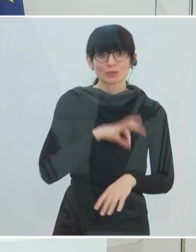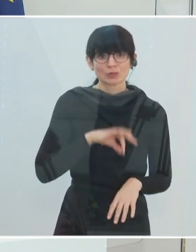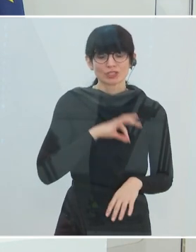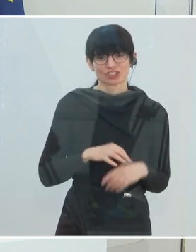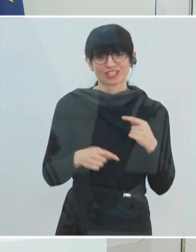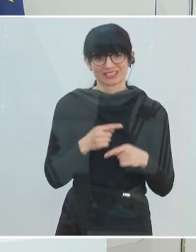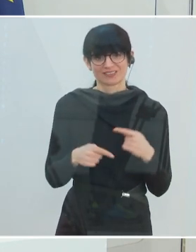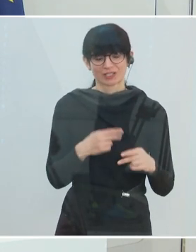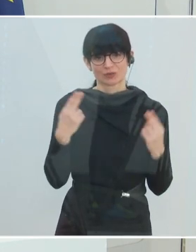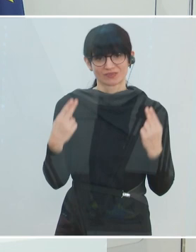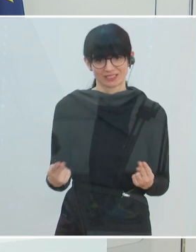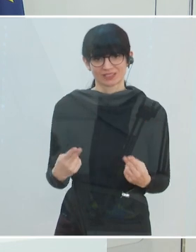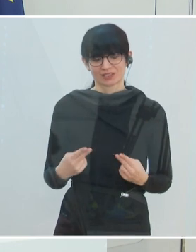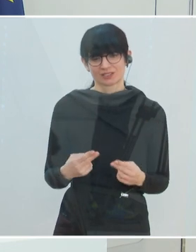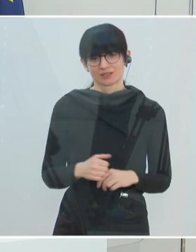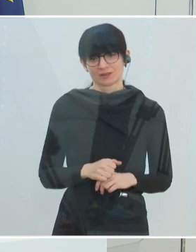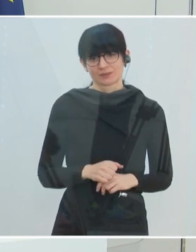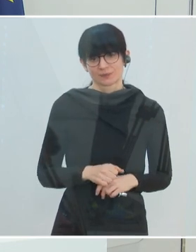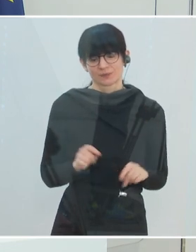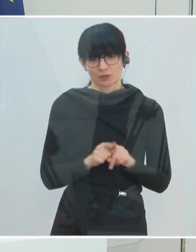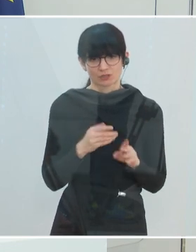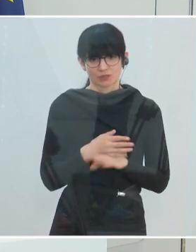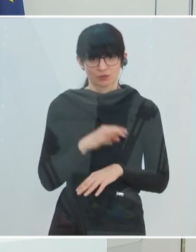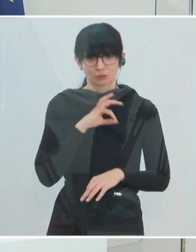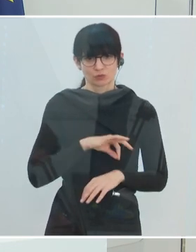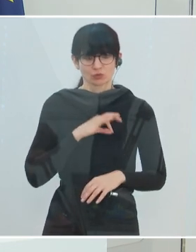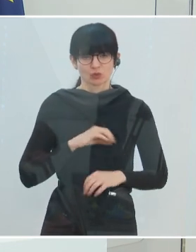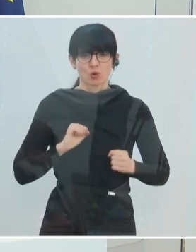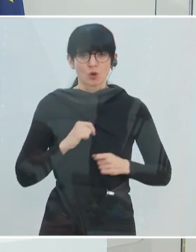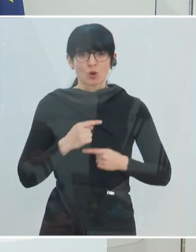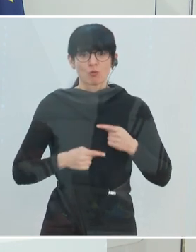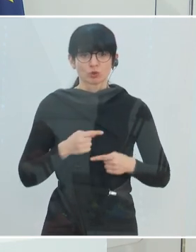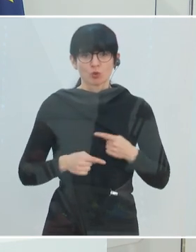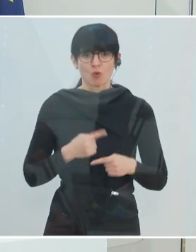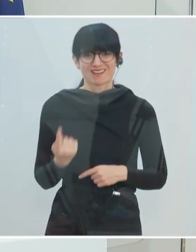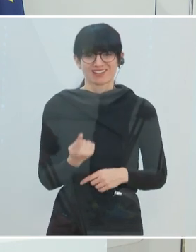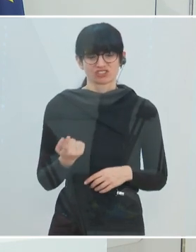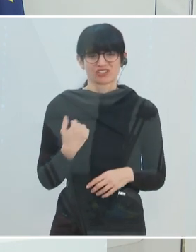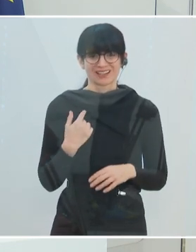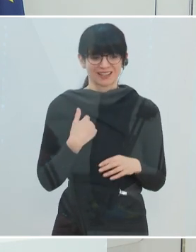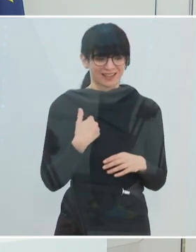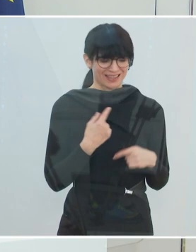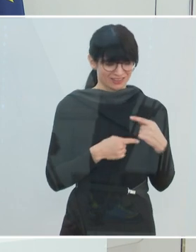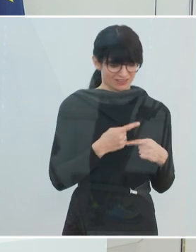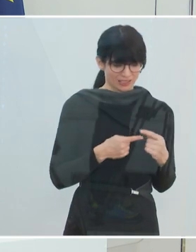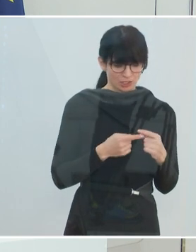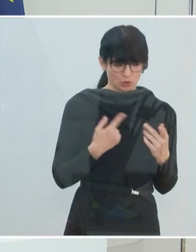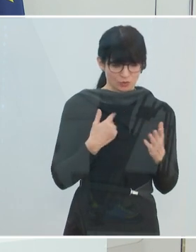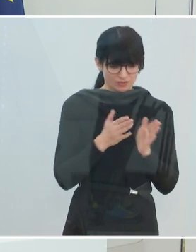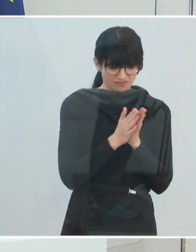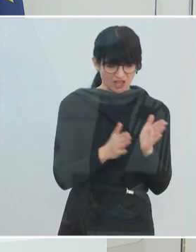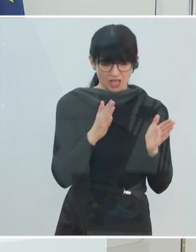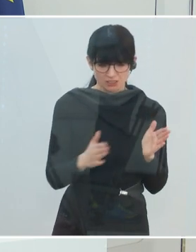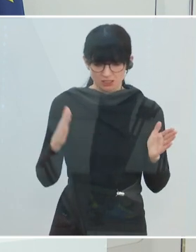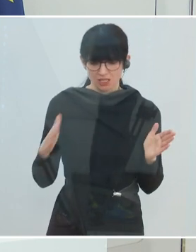Entwicklung von größter Bedeutung und auch für die psychomotorische. Es gibt ja bestimmte Entwicklungsfenster und wenn wir in bestimmten Zeiten